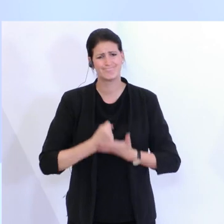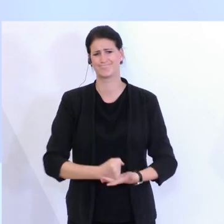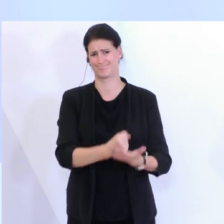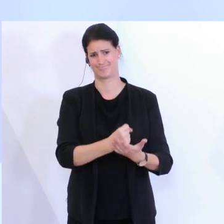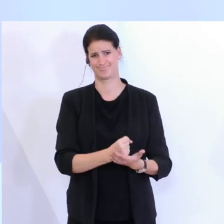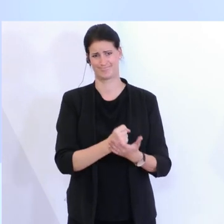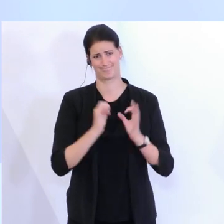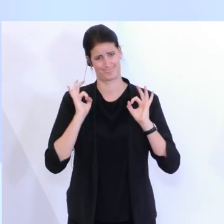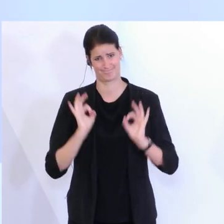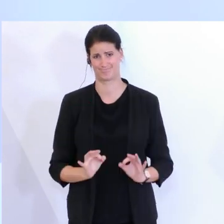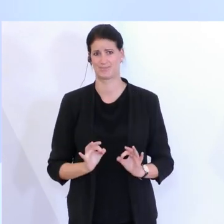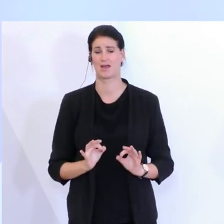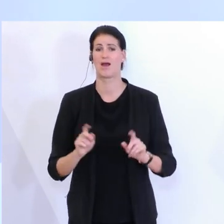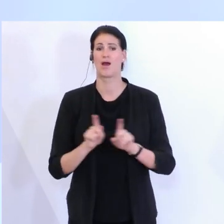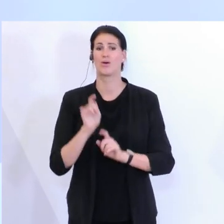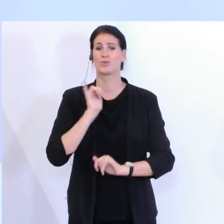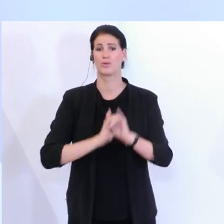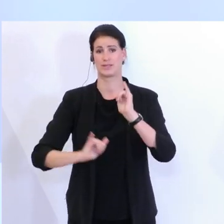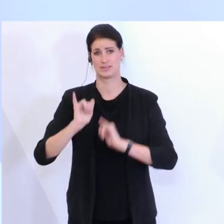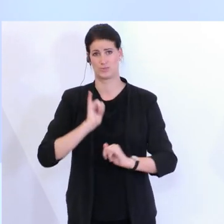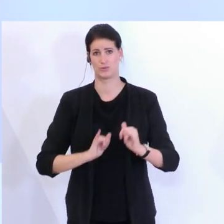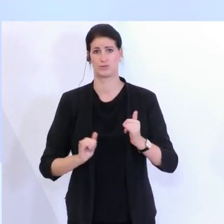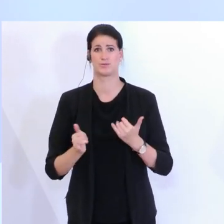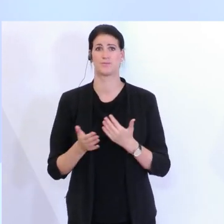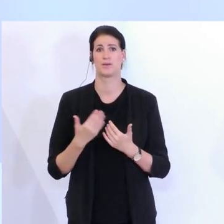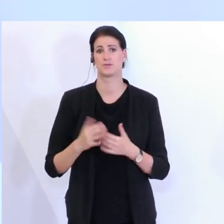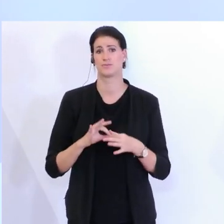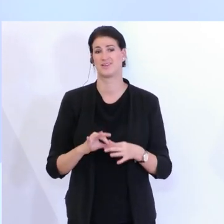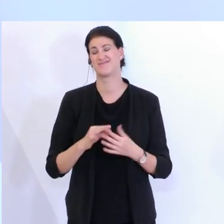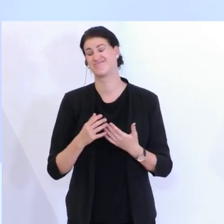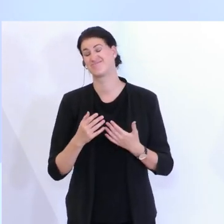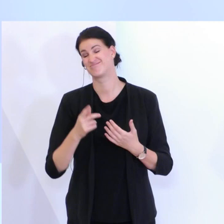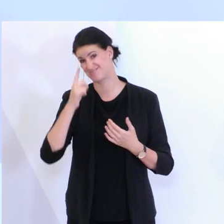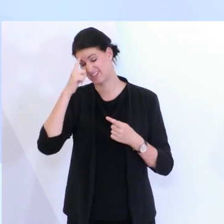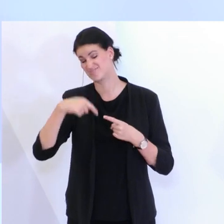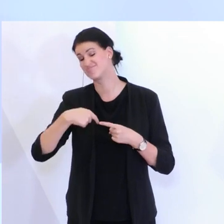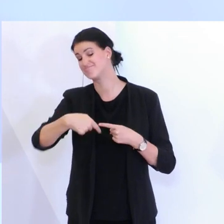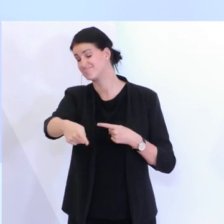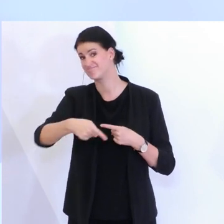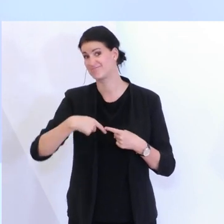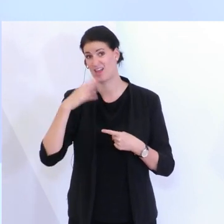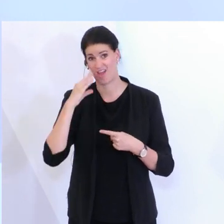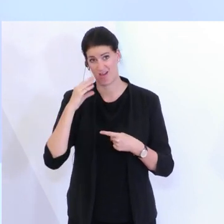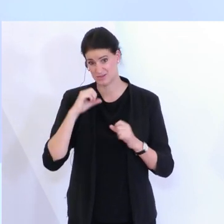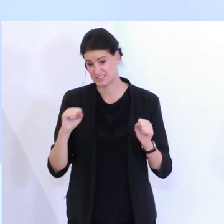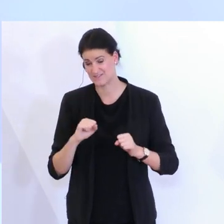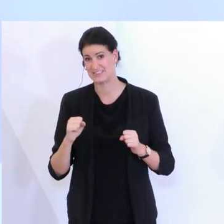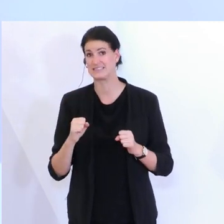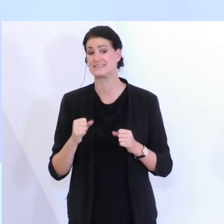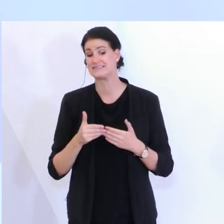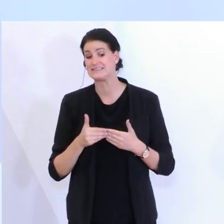allem eben auch den Tourismus, wenn es jetzt in Richtung Herbst-Winter geht, die Gastronomiebetriebe, wenn es in diese Richtung geht,